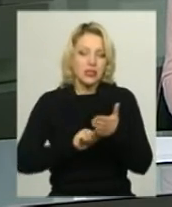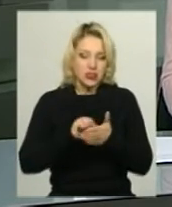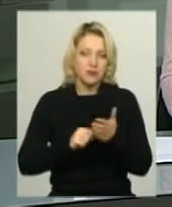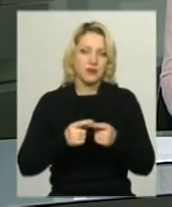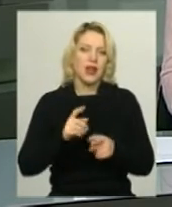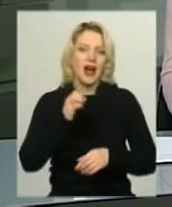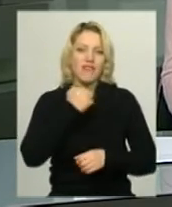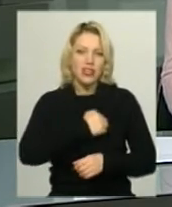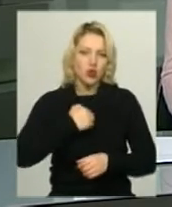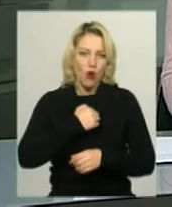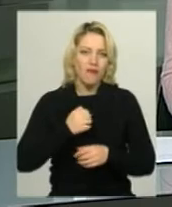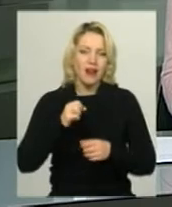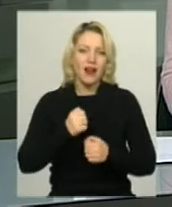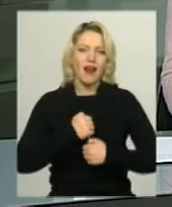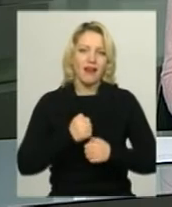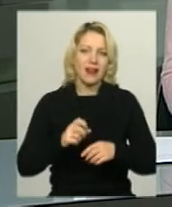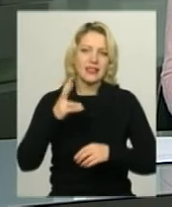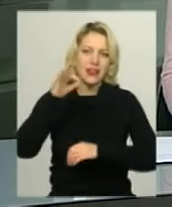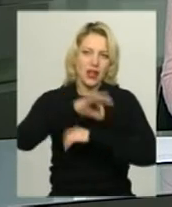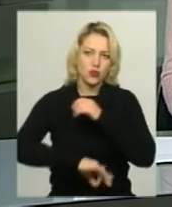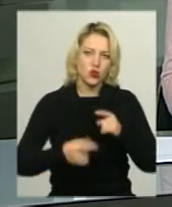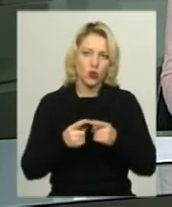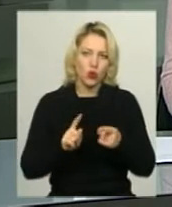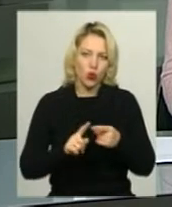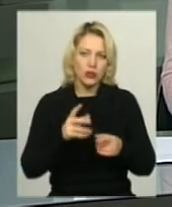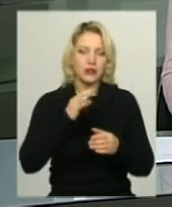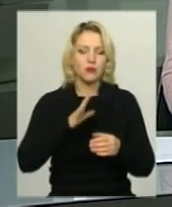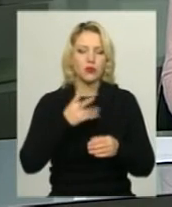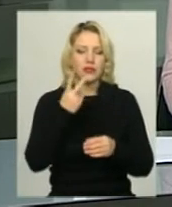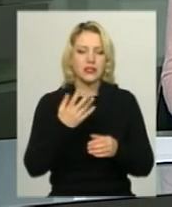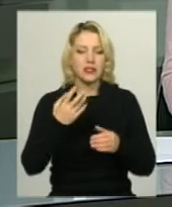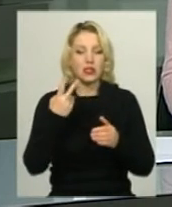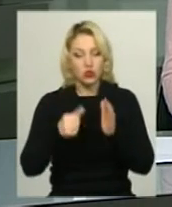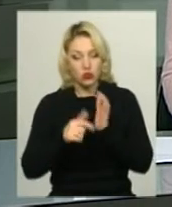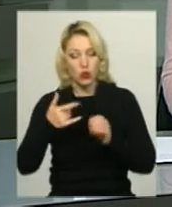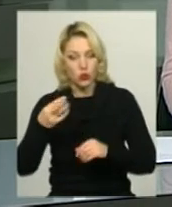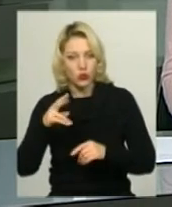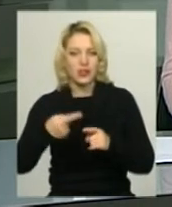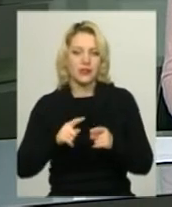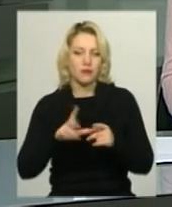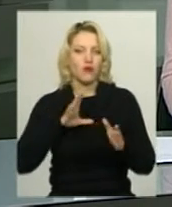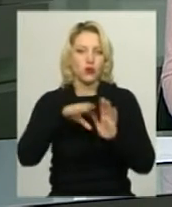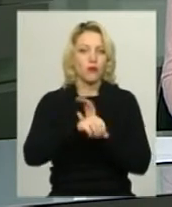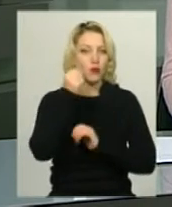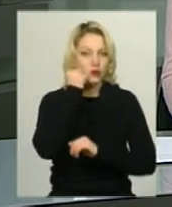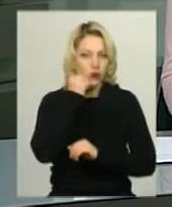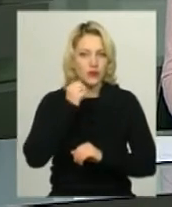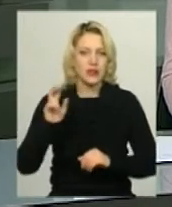агресію на Сході. За його словами, до 25 грудня церква входила до складу Російської Православної церкви в Україні.